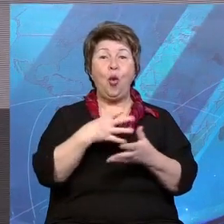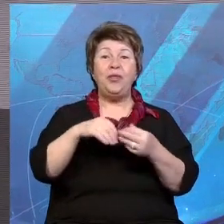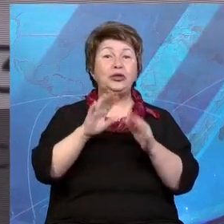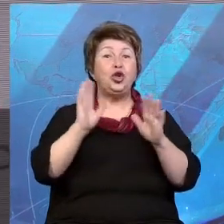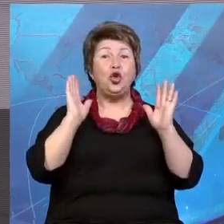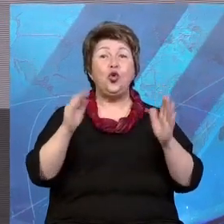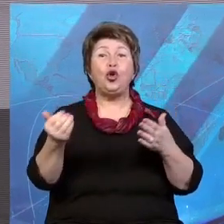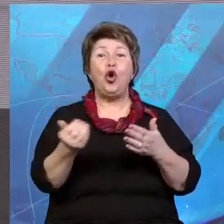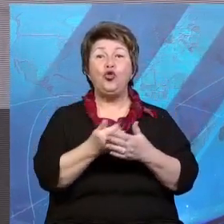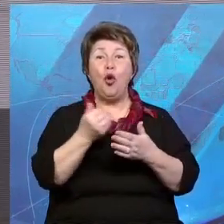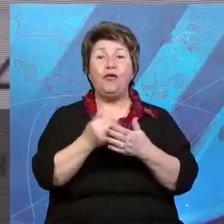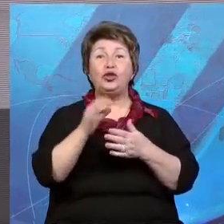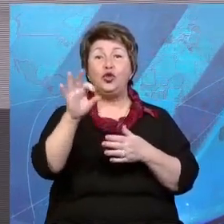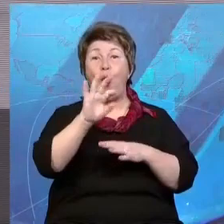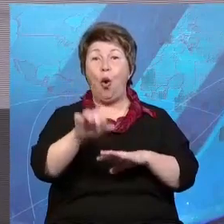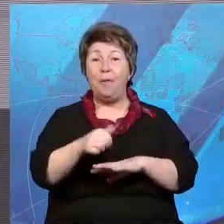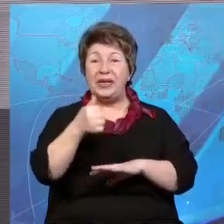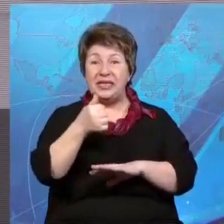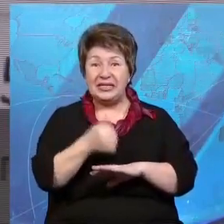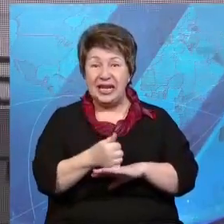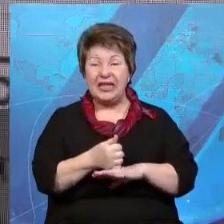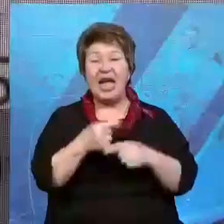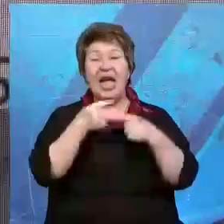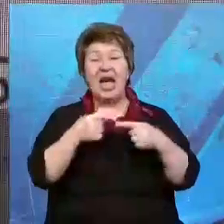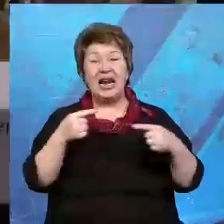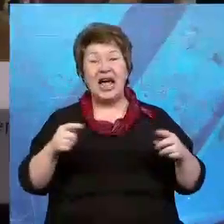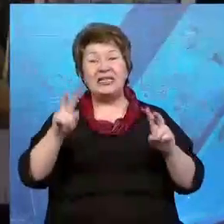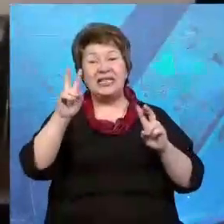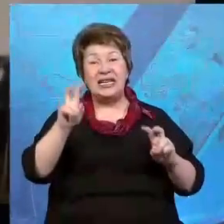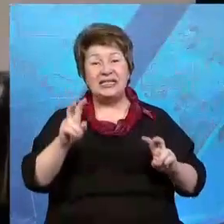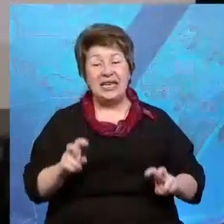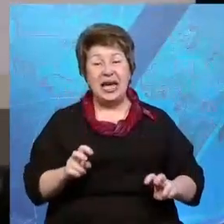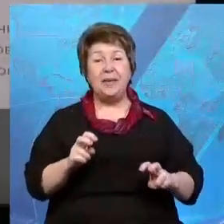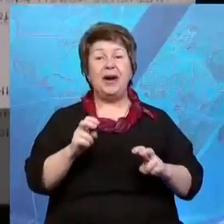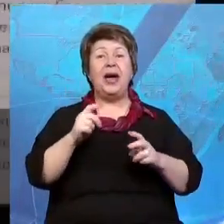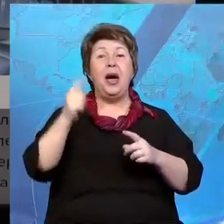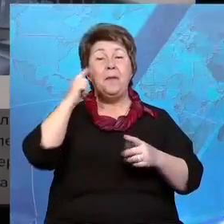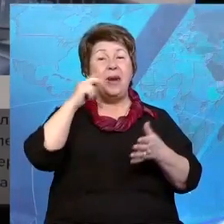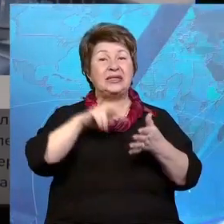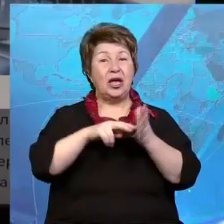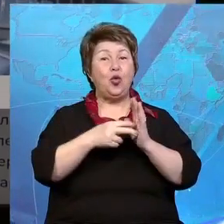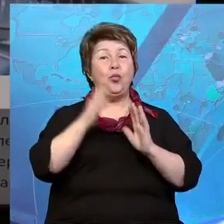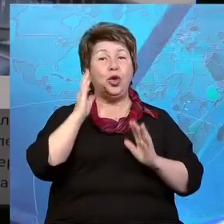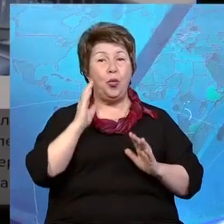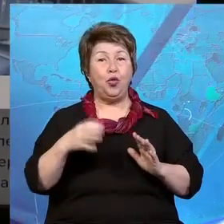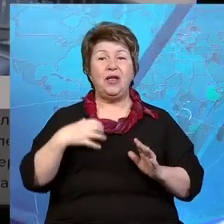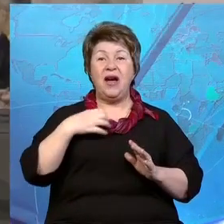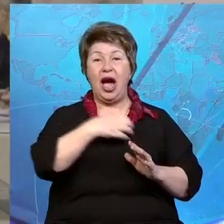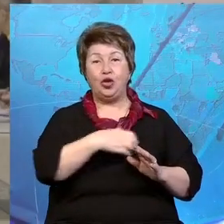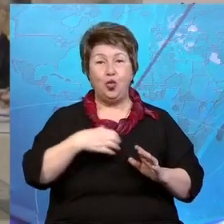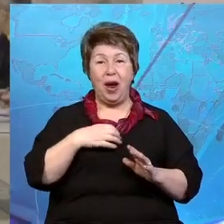не только новости о президенте, что само собой, но и все разделы. Медиаресурс по задумке разработчиков будет актуальным и